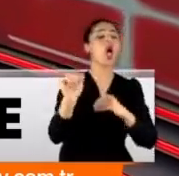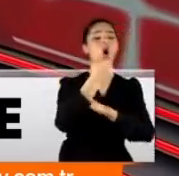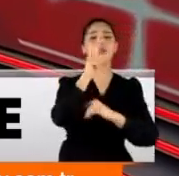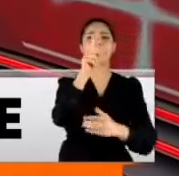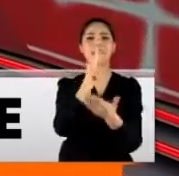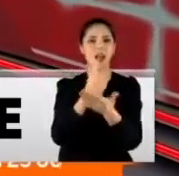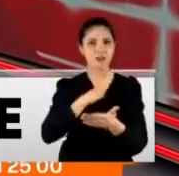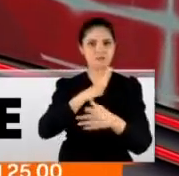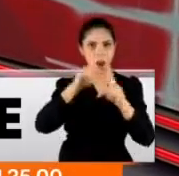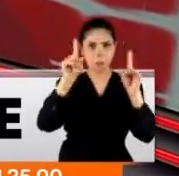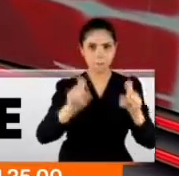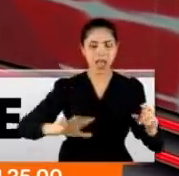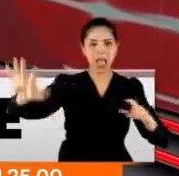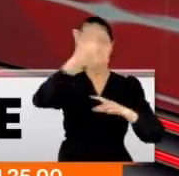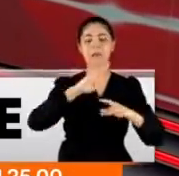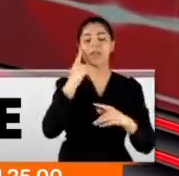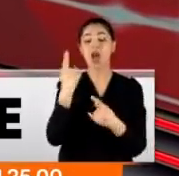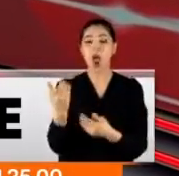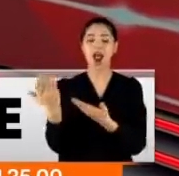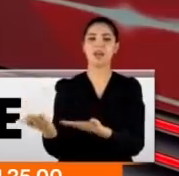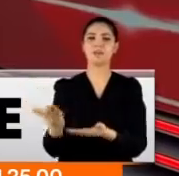bir karar var mı? Hepinizi çok yakından ilgilendiren.